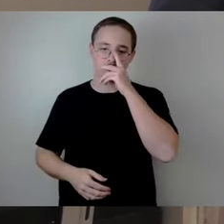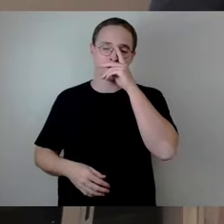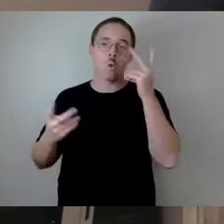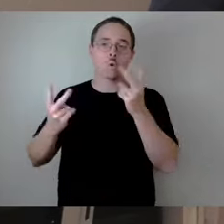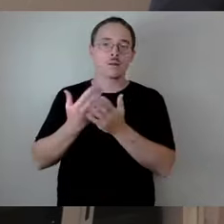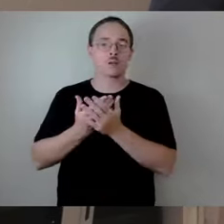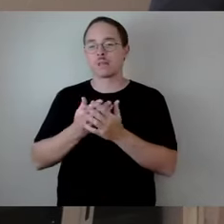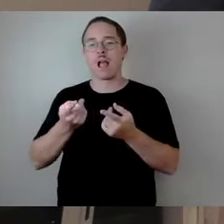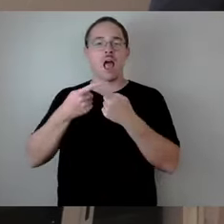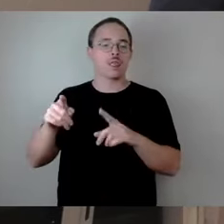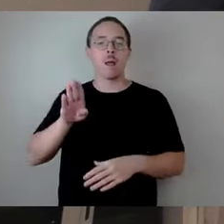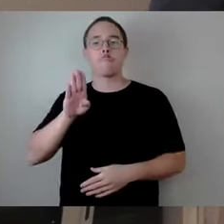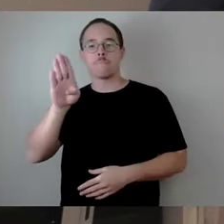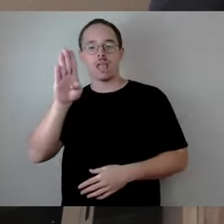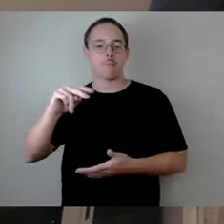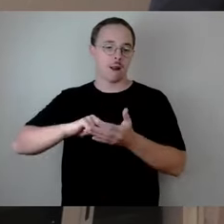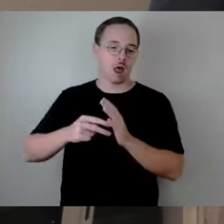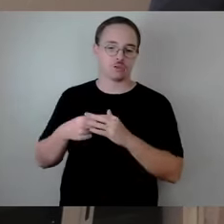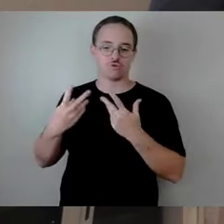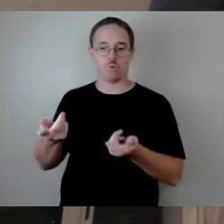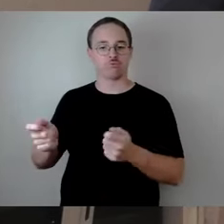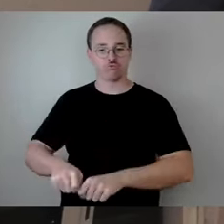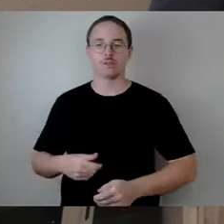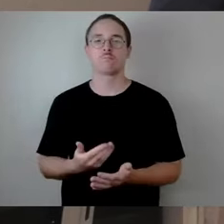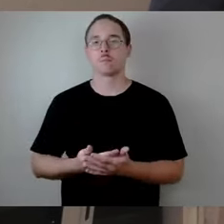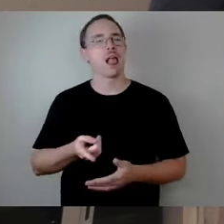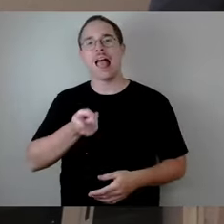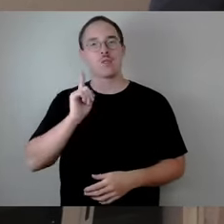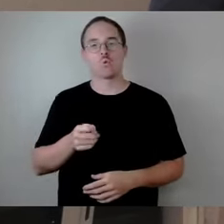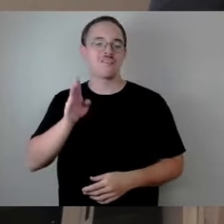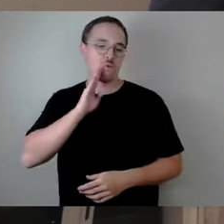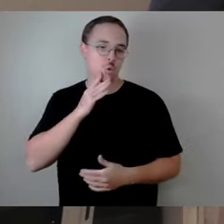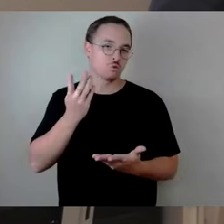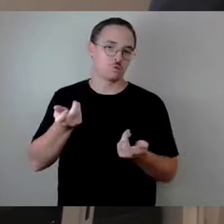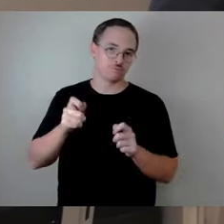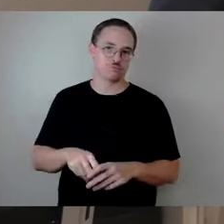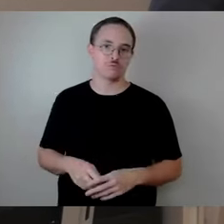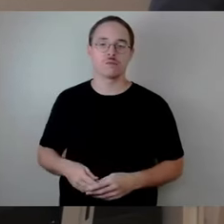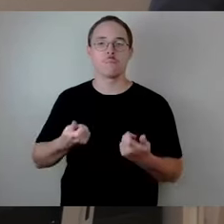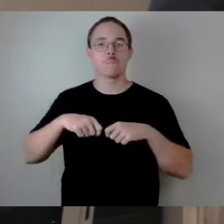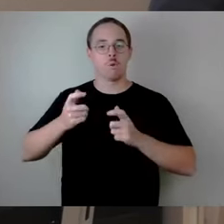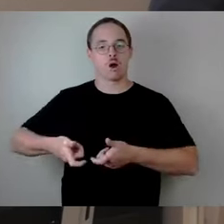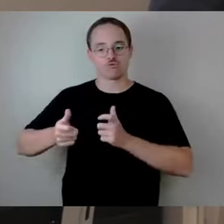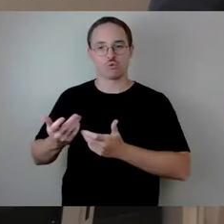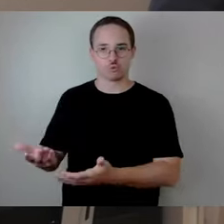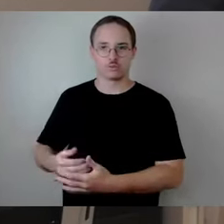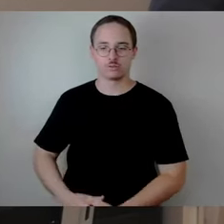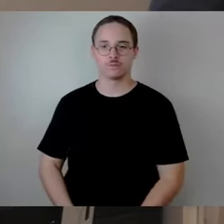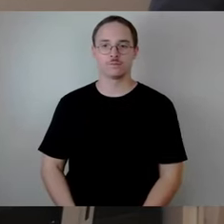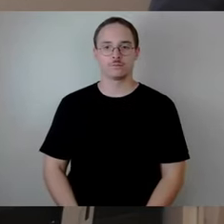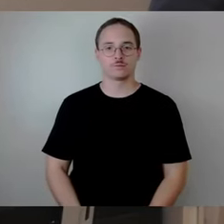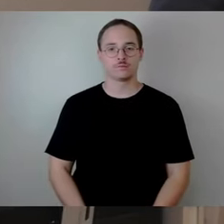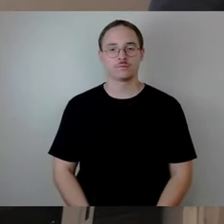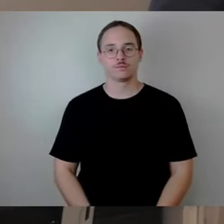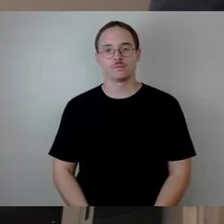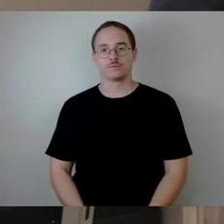mittelgroßes Ding, 100 Wohnungen oder sowas, ja, wenn wir da, wer mal im Bauausschuss war, der wird wissen, wir machen da, wir reden